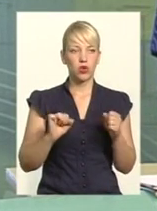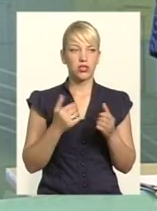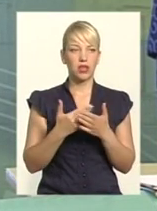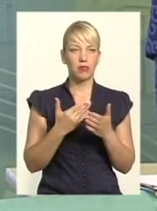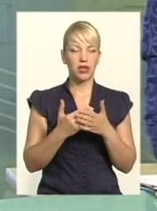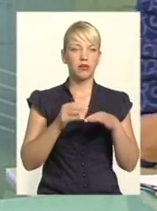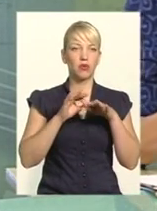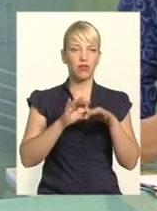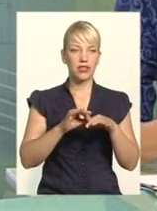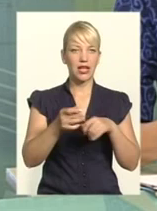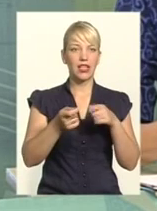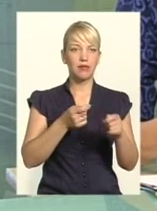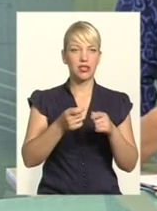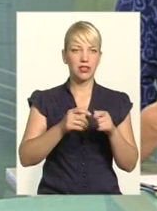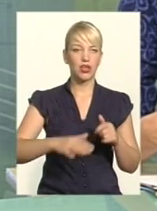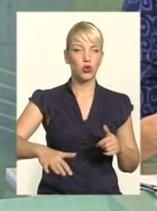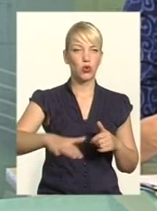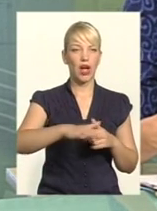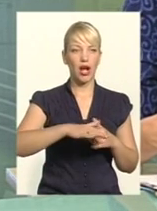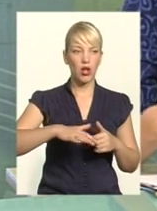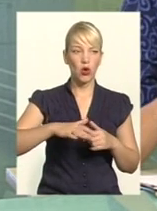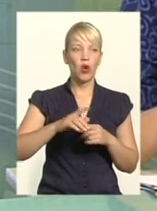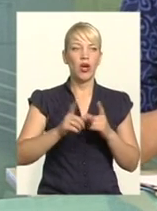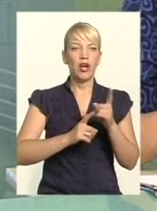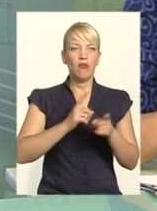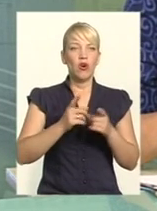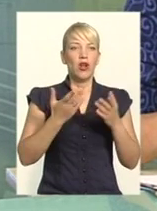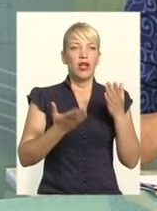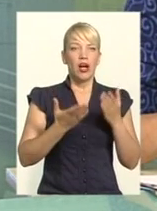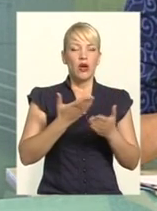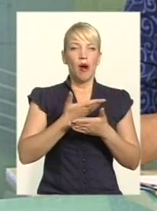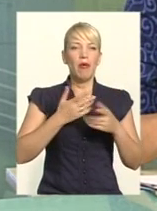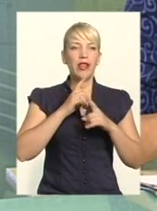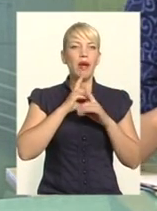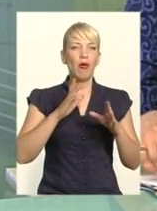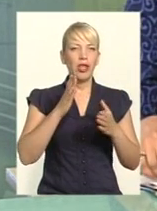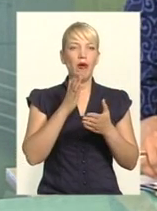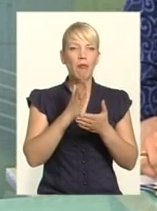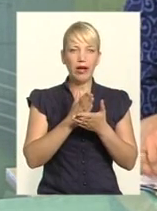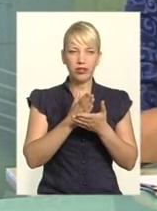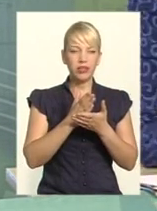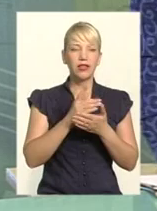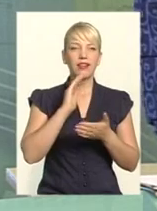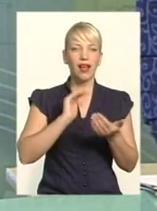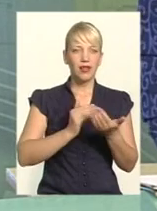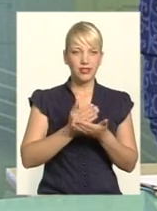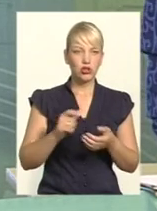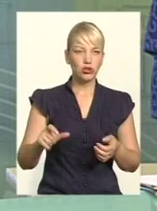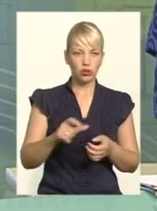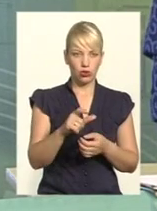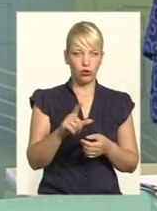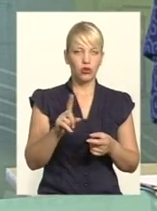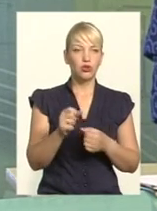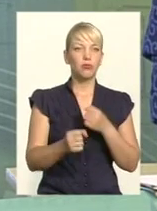територіальну реформу, якщо ми не будемо мати якісну дорогу, а без того крайнього пункту доїхати в центр тієї об